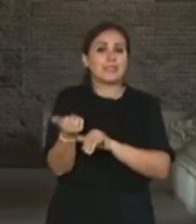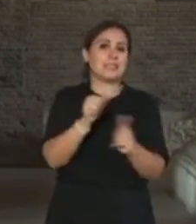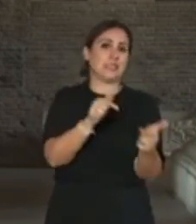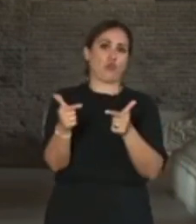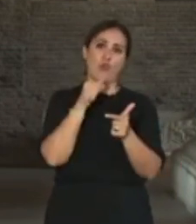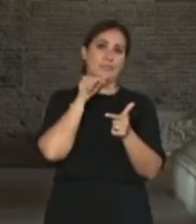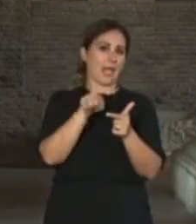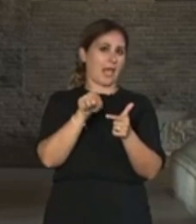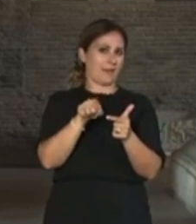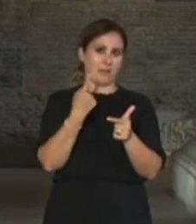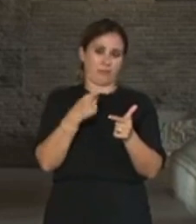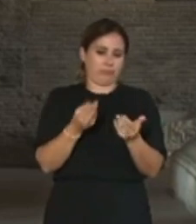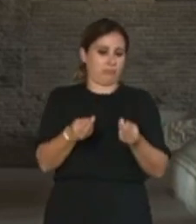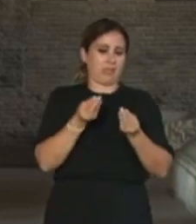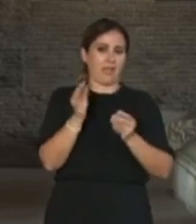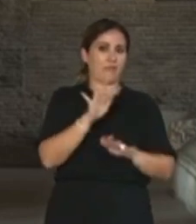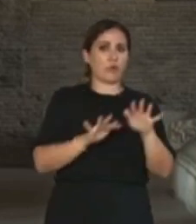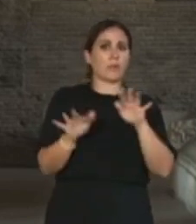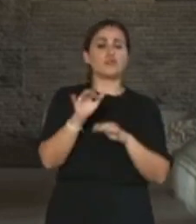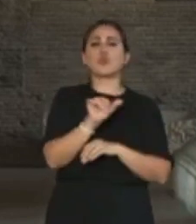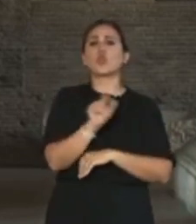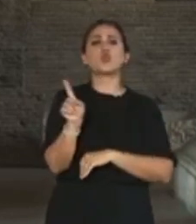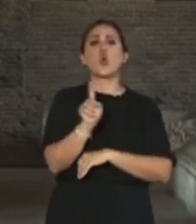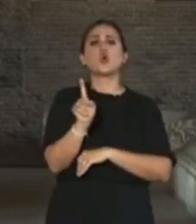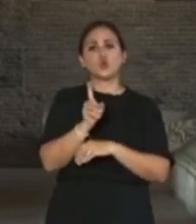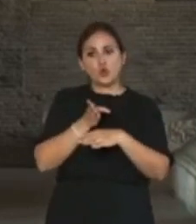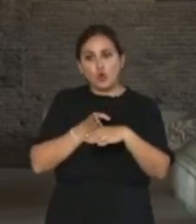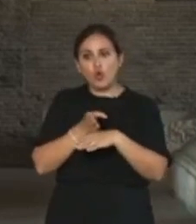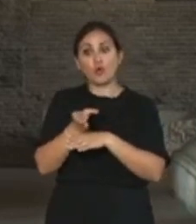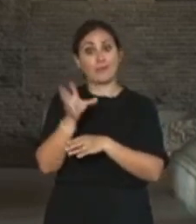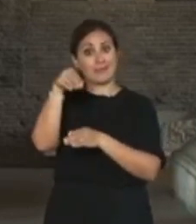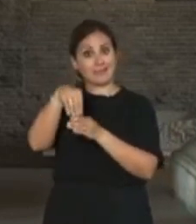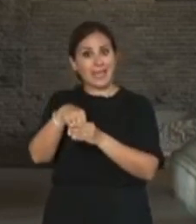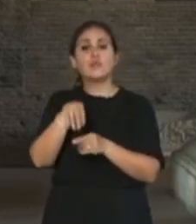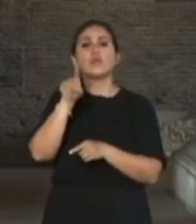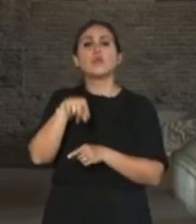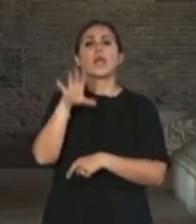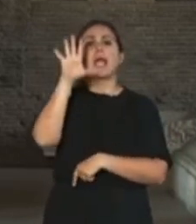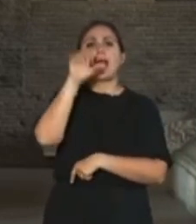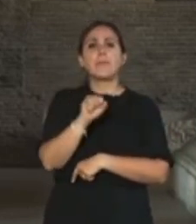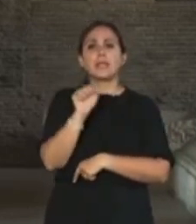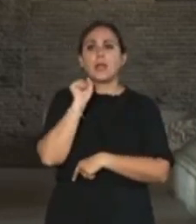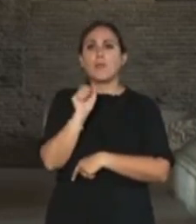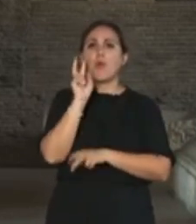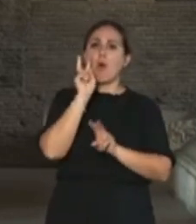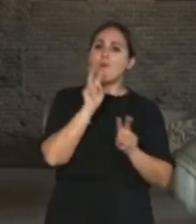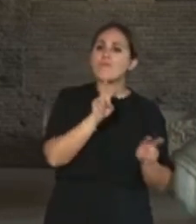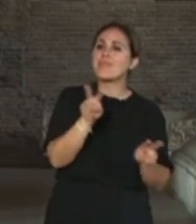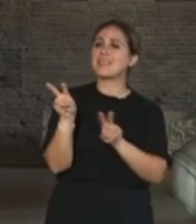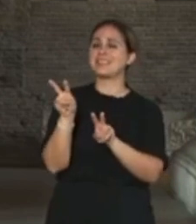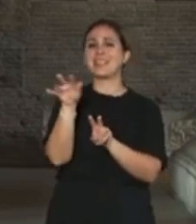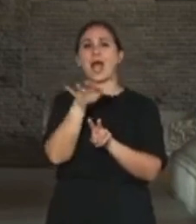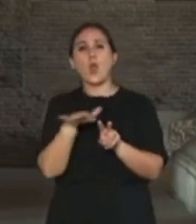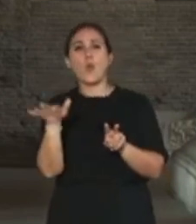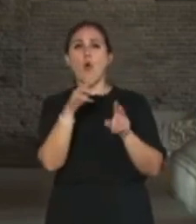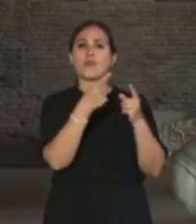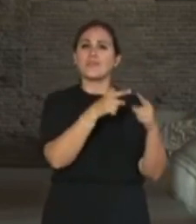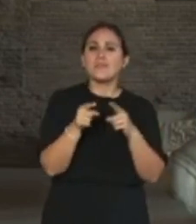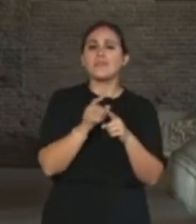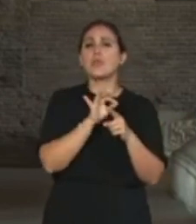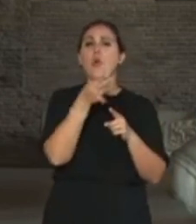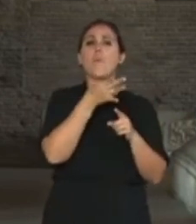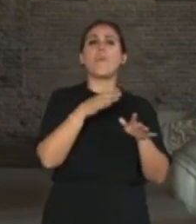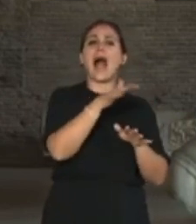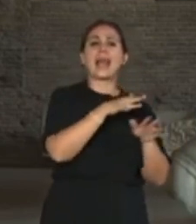ma non solo all'interno, possa visitare i luoghi e guadersi i parchi tematici, quindi un luogo che